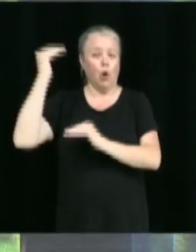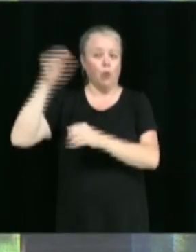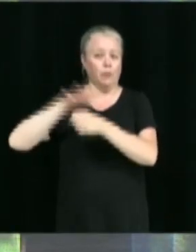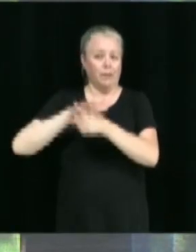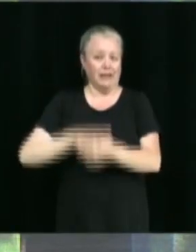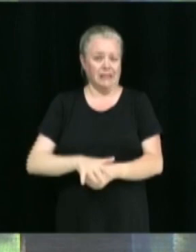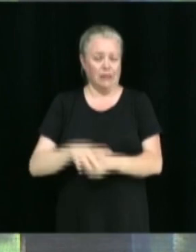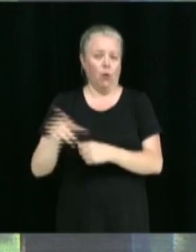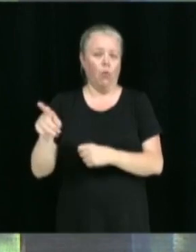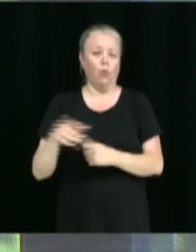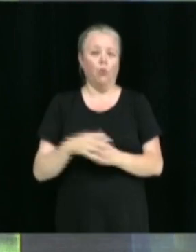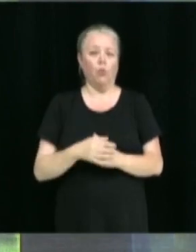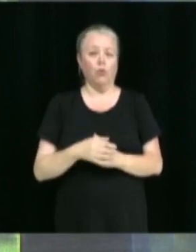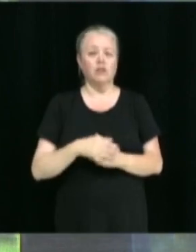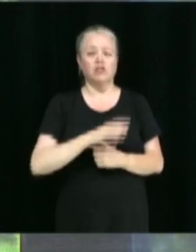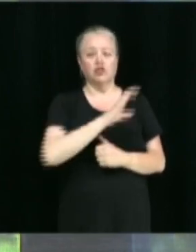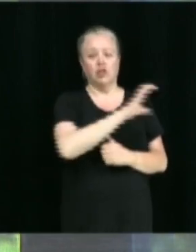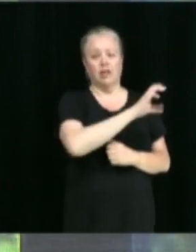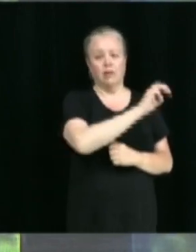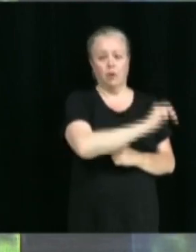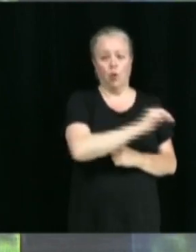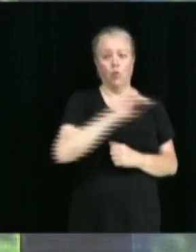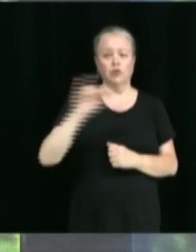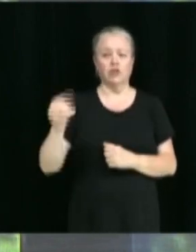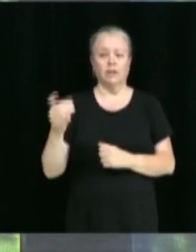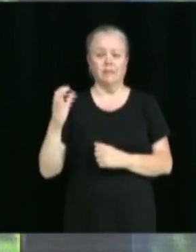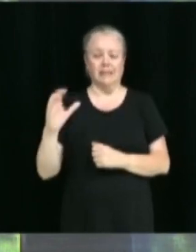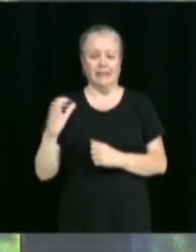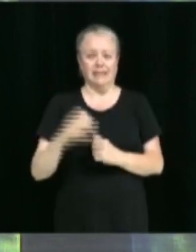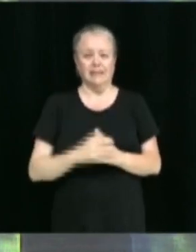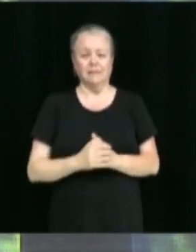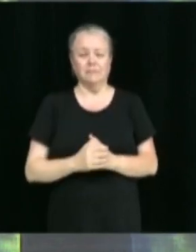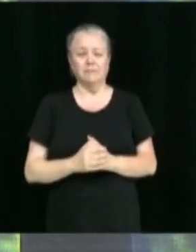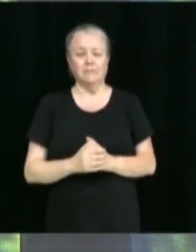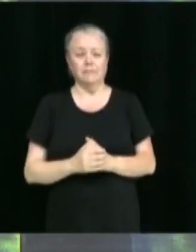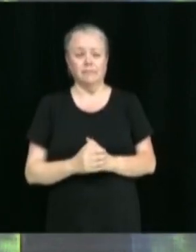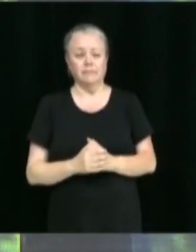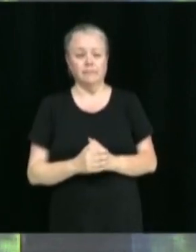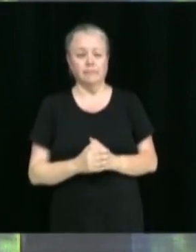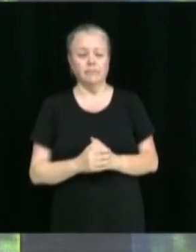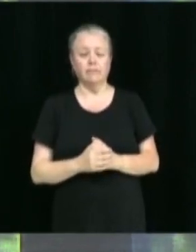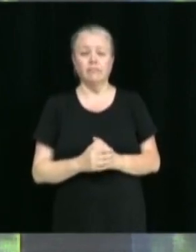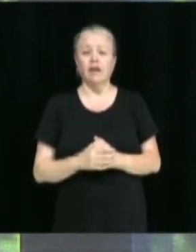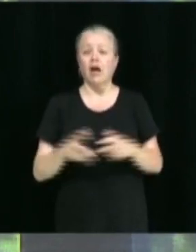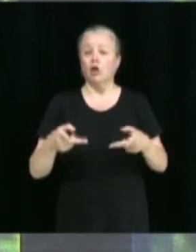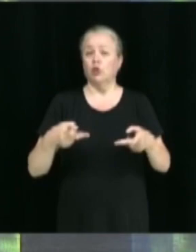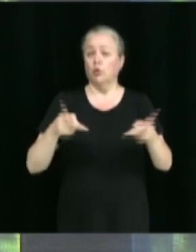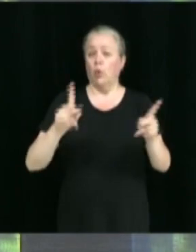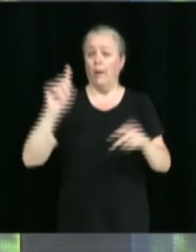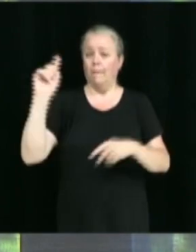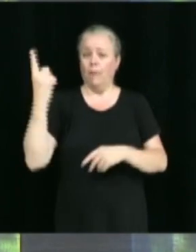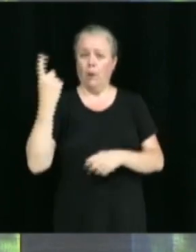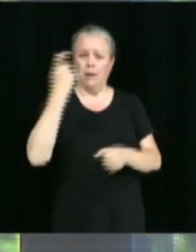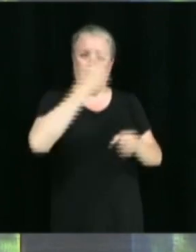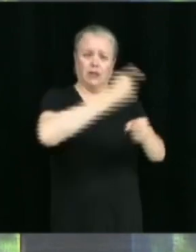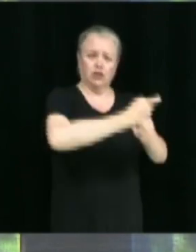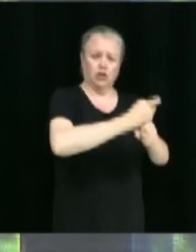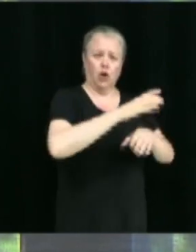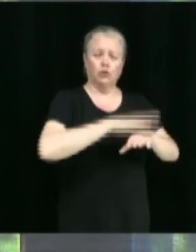Chantal Moreau, James Casey. Levé du droit de préemption sur deux lots